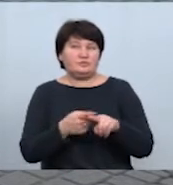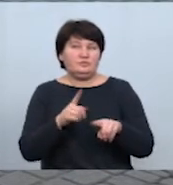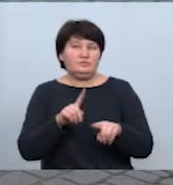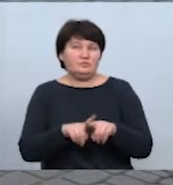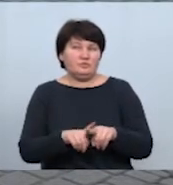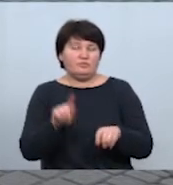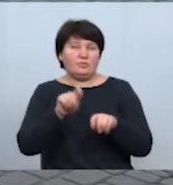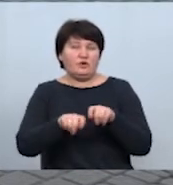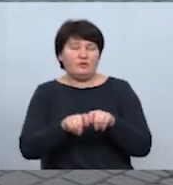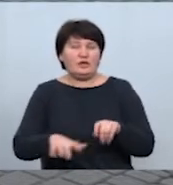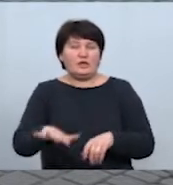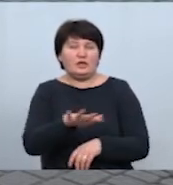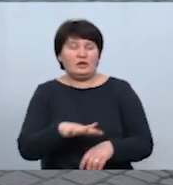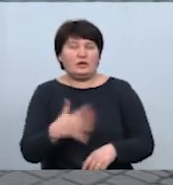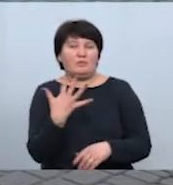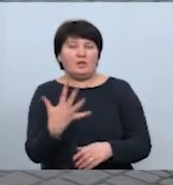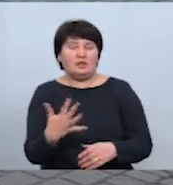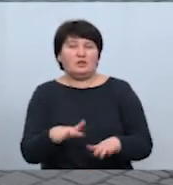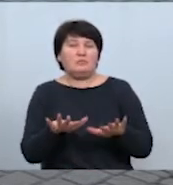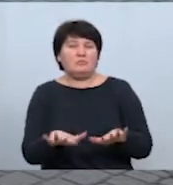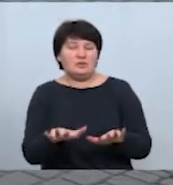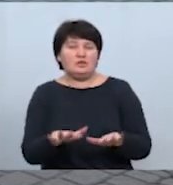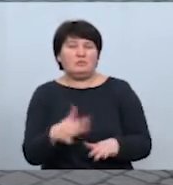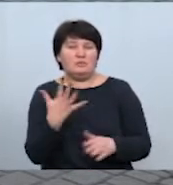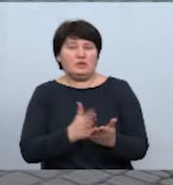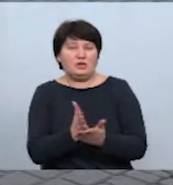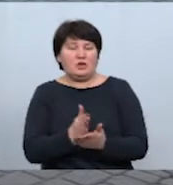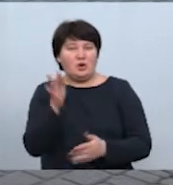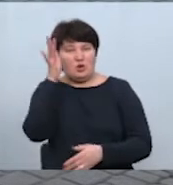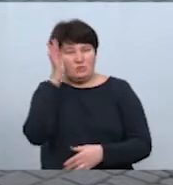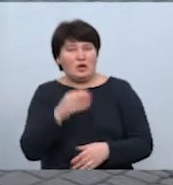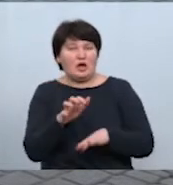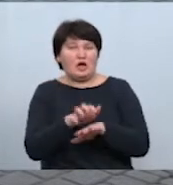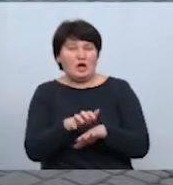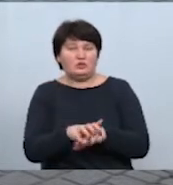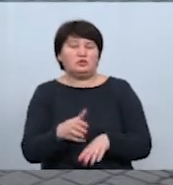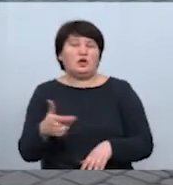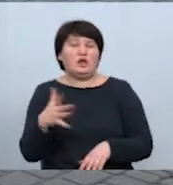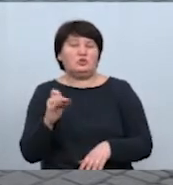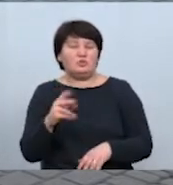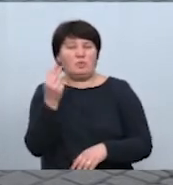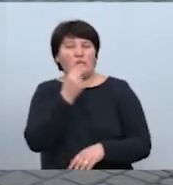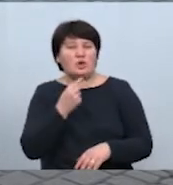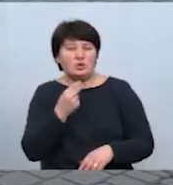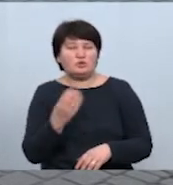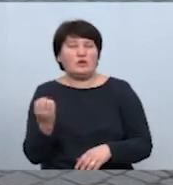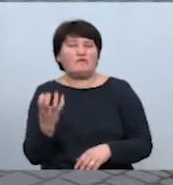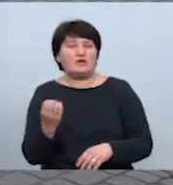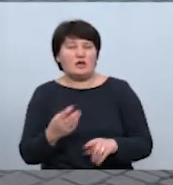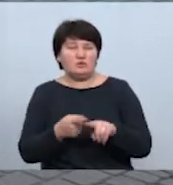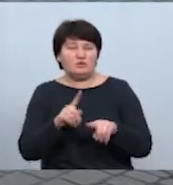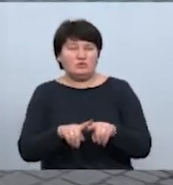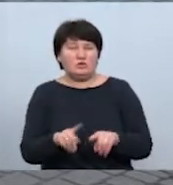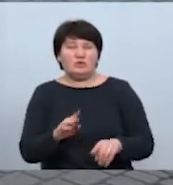Контролюватимуть в'їзд людей на території міста на п'яти блокпостах по п'яти напрямках. Тернопільському, Коломийському, Калицькому, Галицькому та Богорочанському.